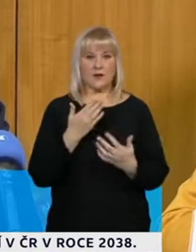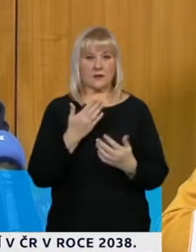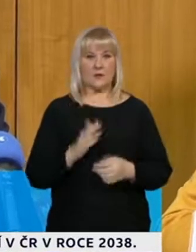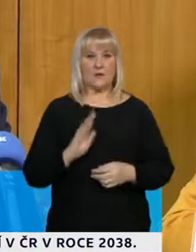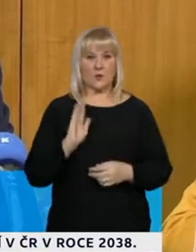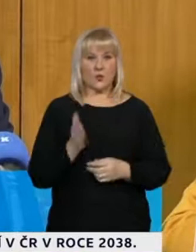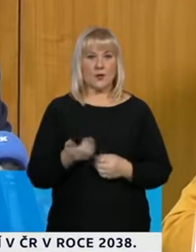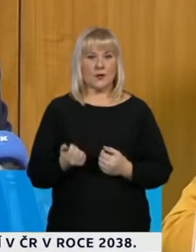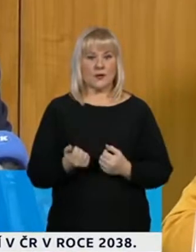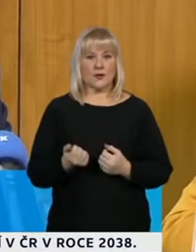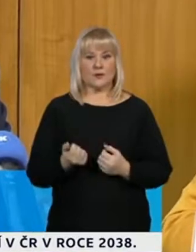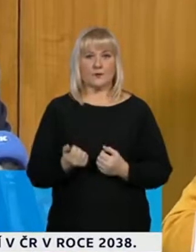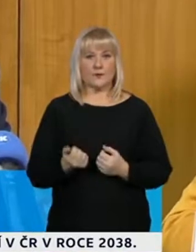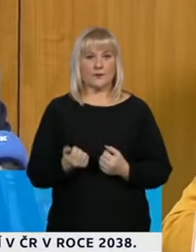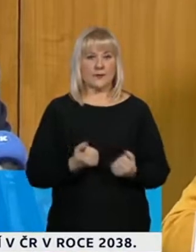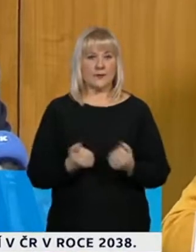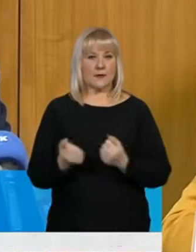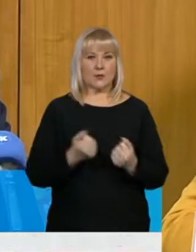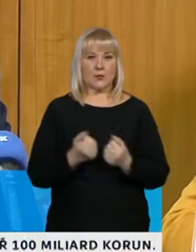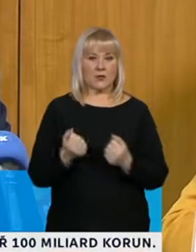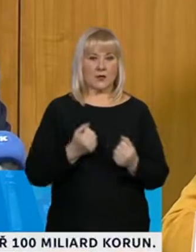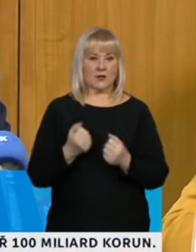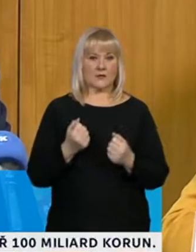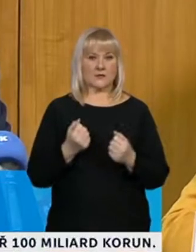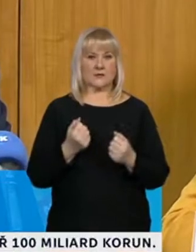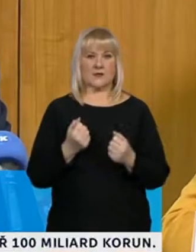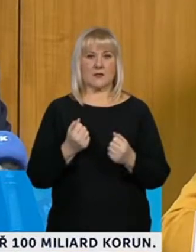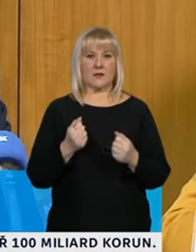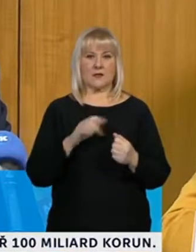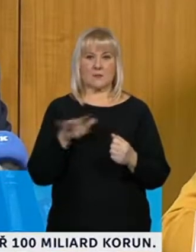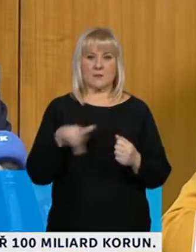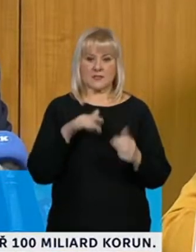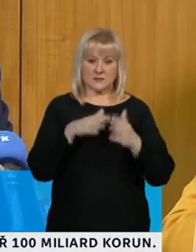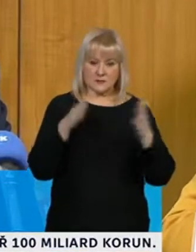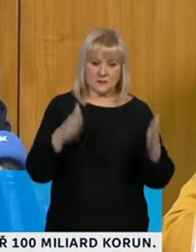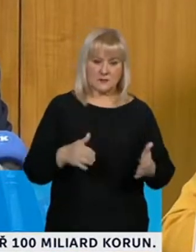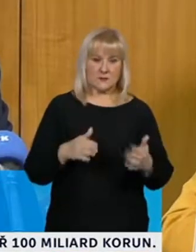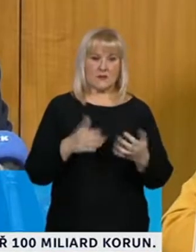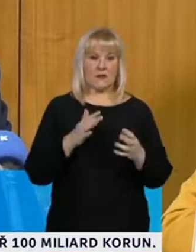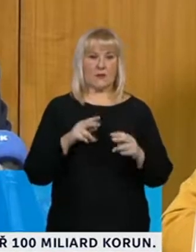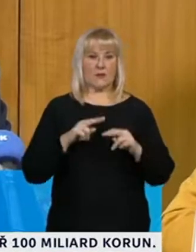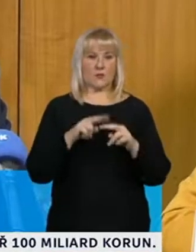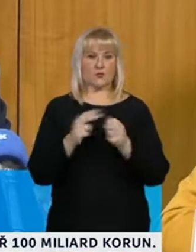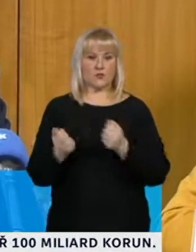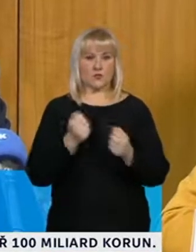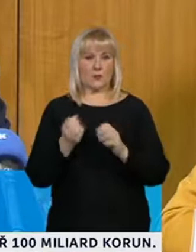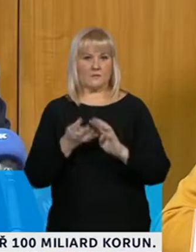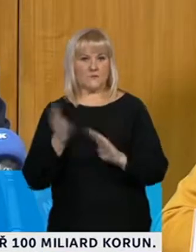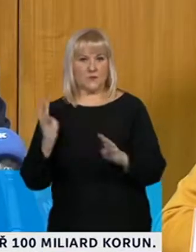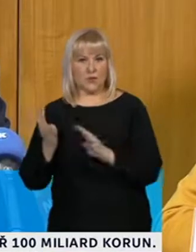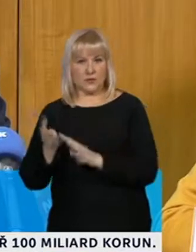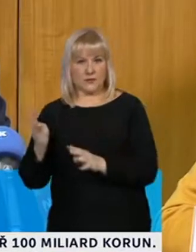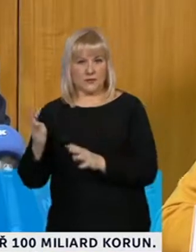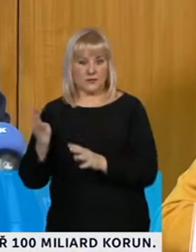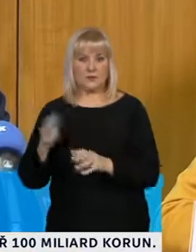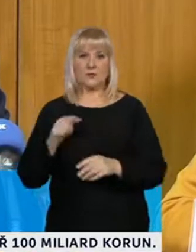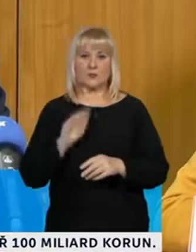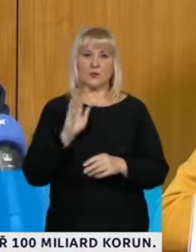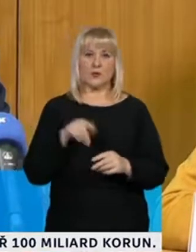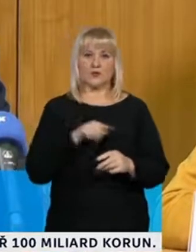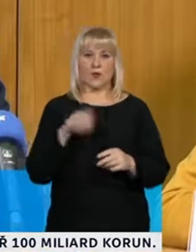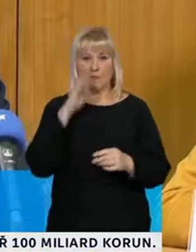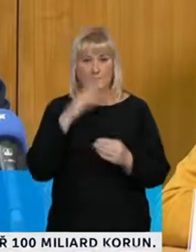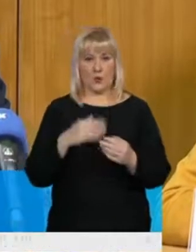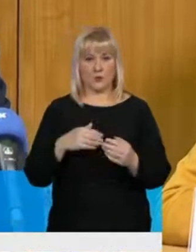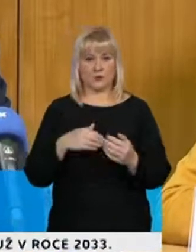regulace těch areálů ve smyslu managementu front a podobně, ta bude k dispozici do pondělí, bude